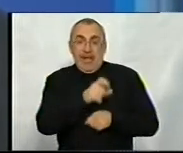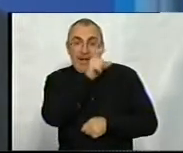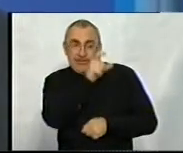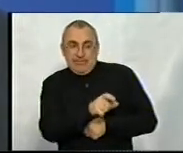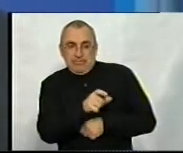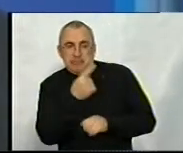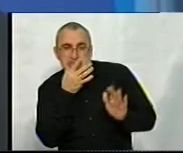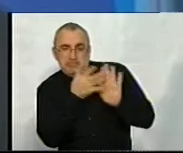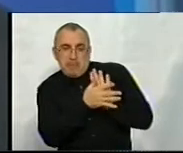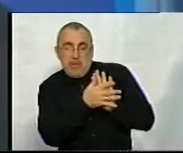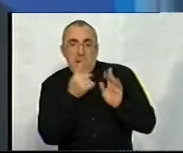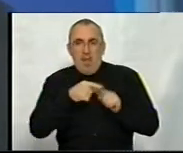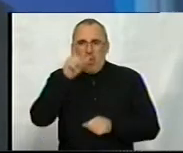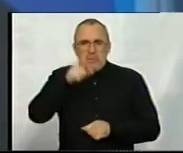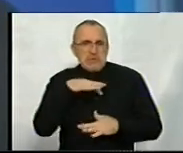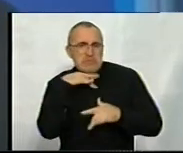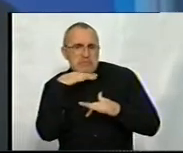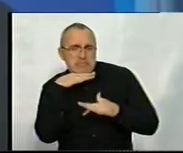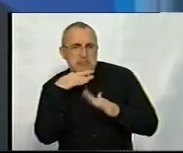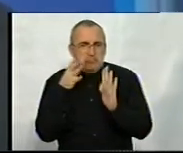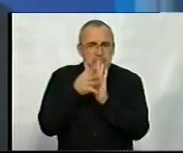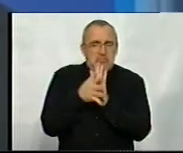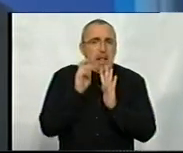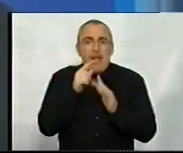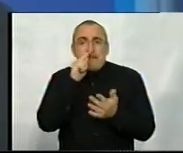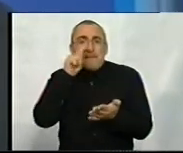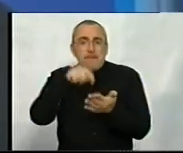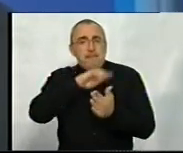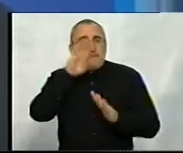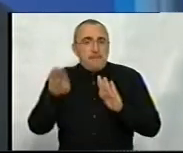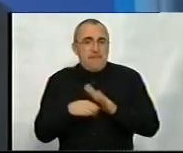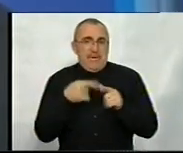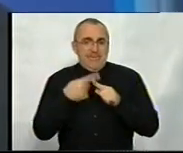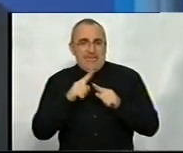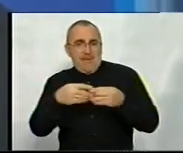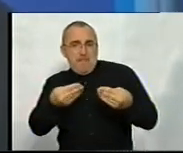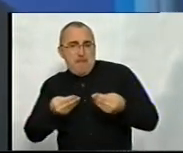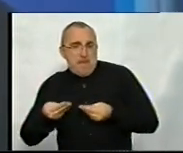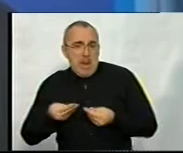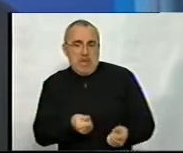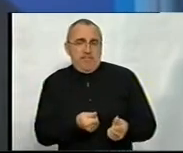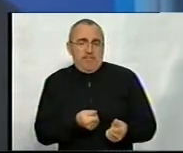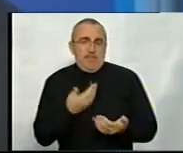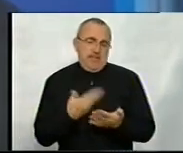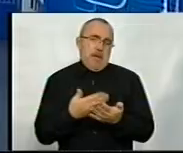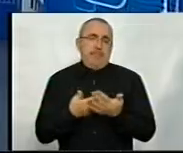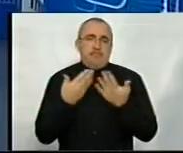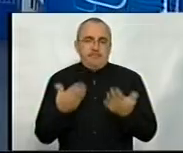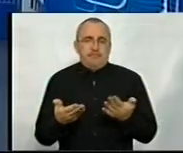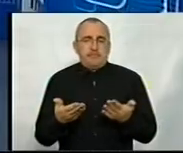можна так сказати, або людину агресивну, і як не підпасти під цей вплив. Тобто, наприклад,